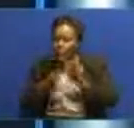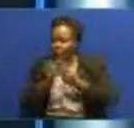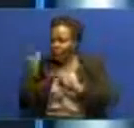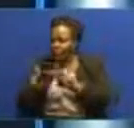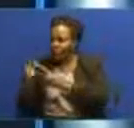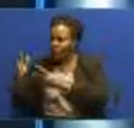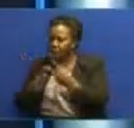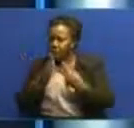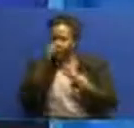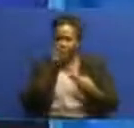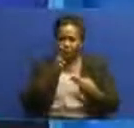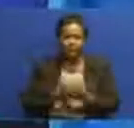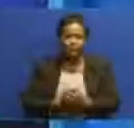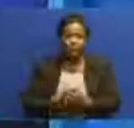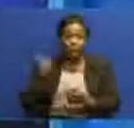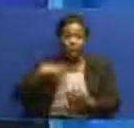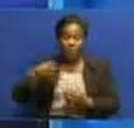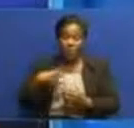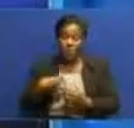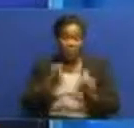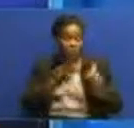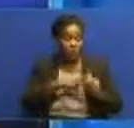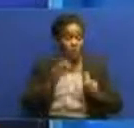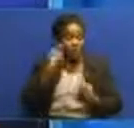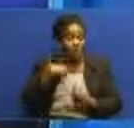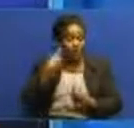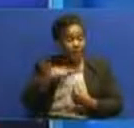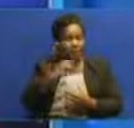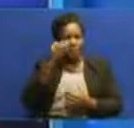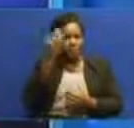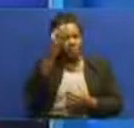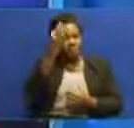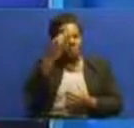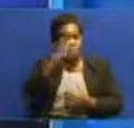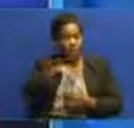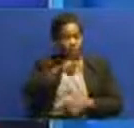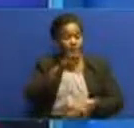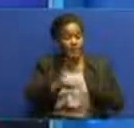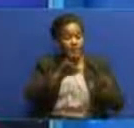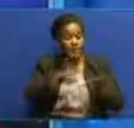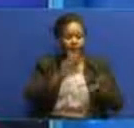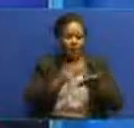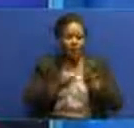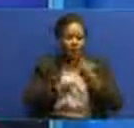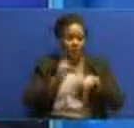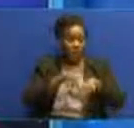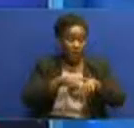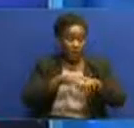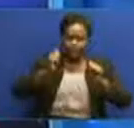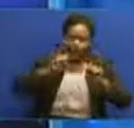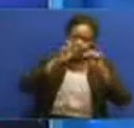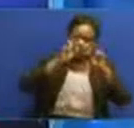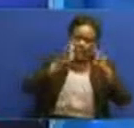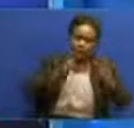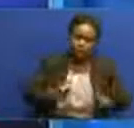hapa nchini waziri dr mwakimbe amesema hayo huko singida katika ziyara yake ya kukagwa mitambo ya kurushia matangazo ya